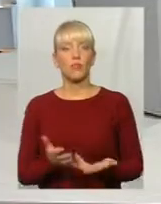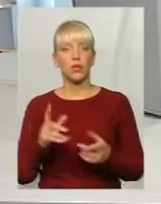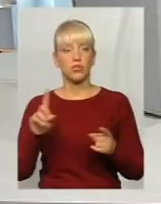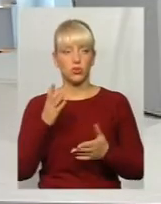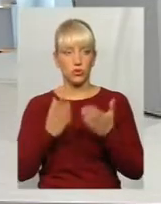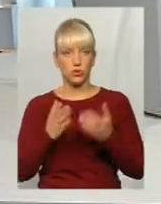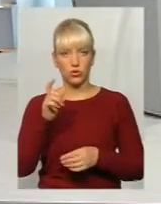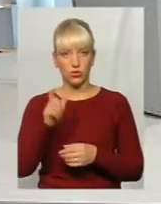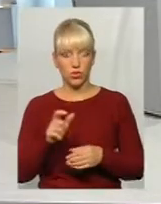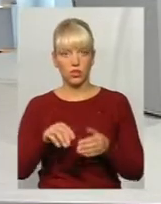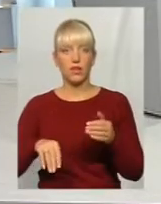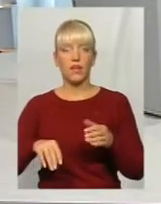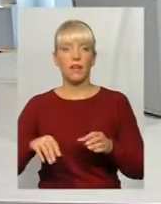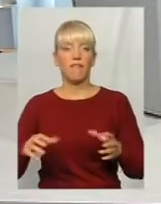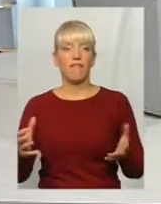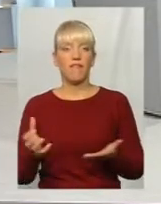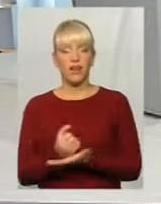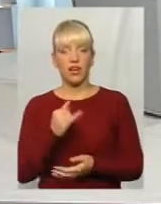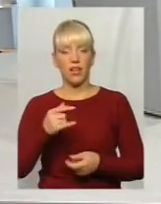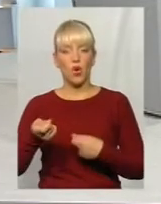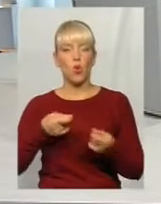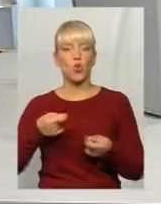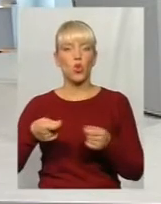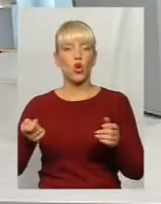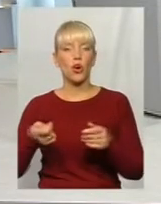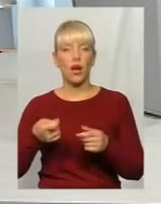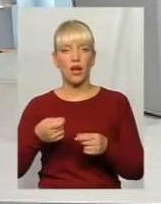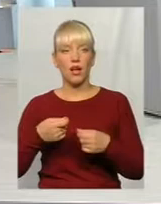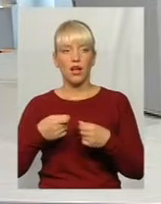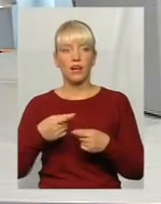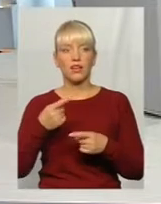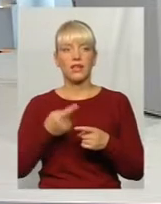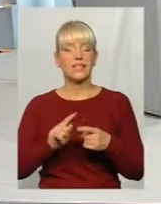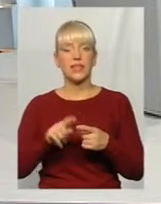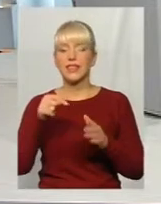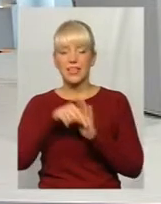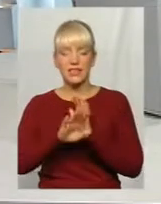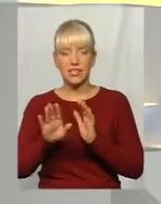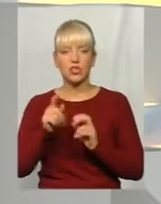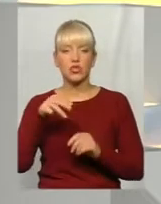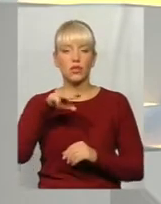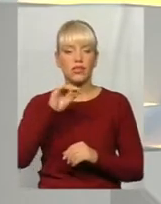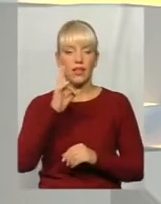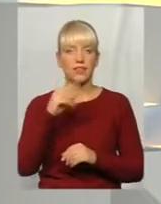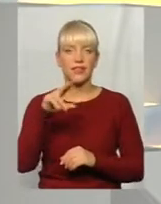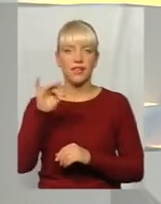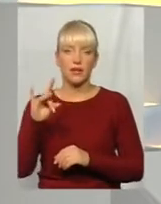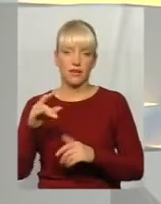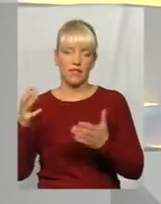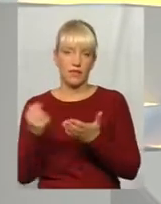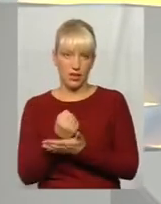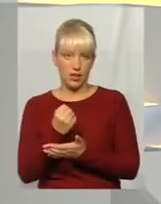навіть людина виграла у торгах, то це ще не гарантує, що вона все ж таки виграла у тендері. Там є свої особливості. Чи є